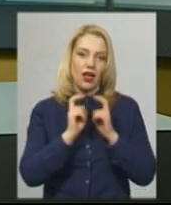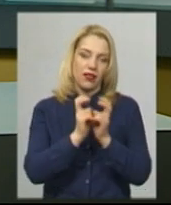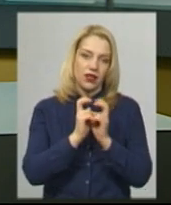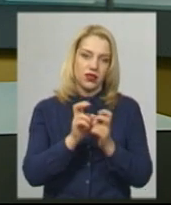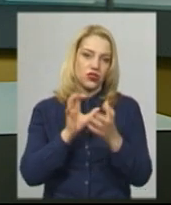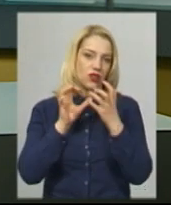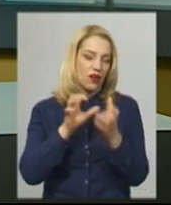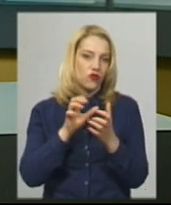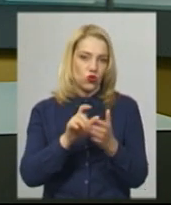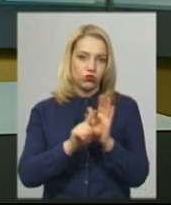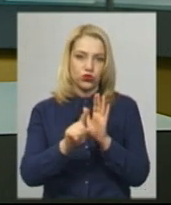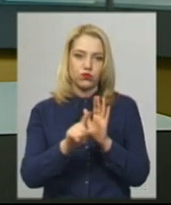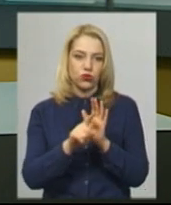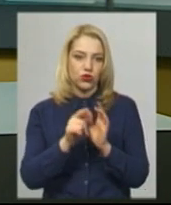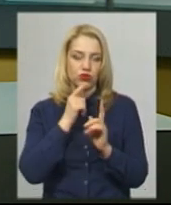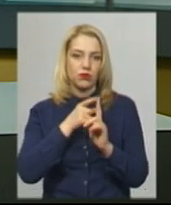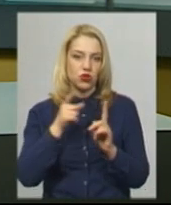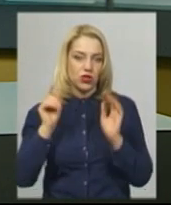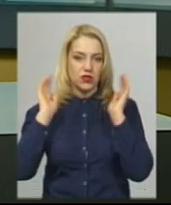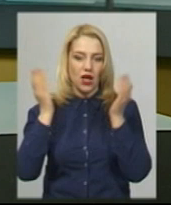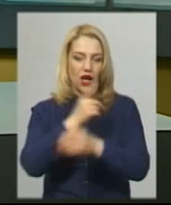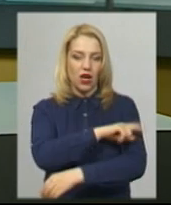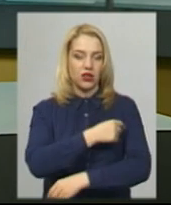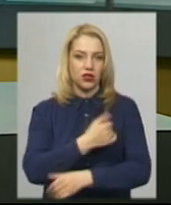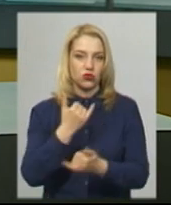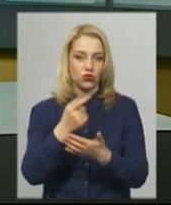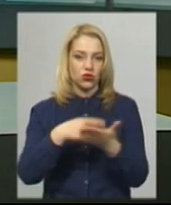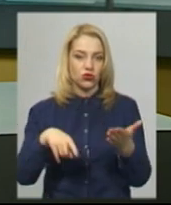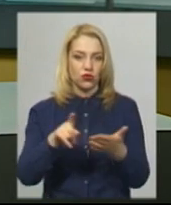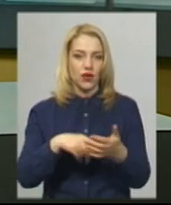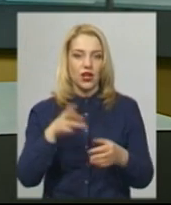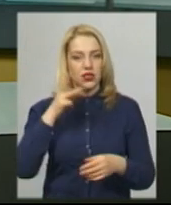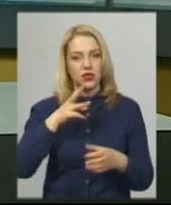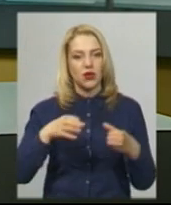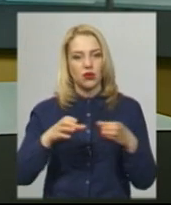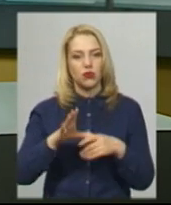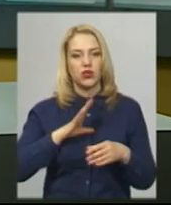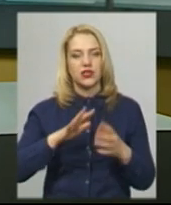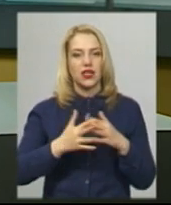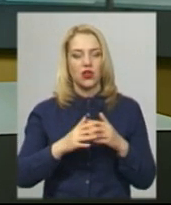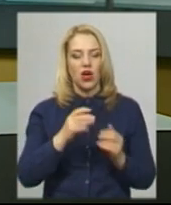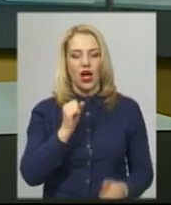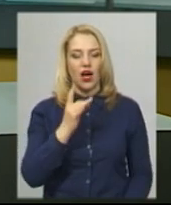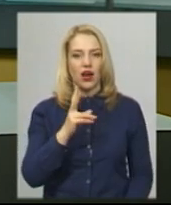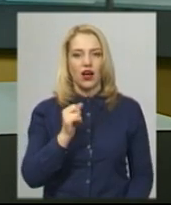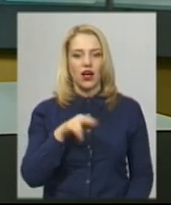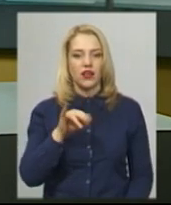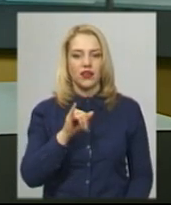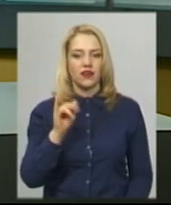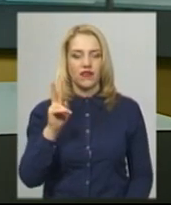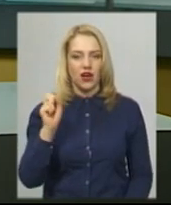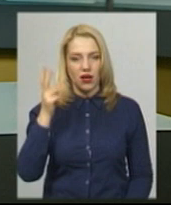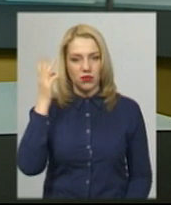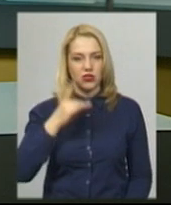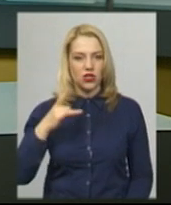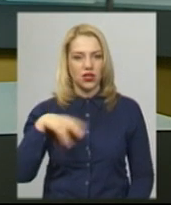автобусне сполучення на час карантину скасували. Сьогодні наша знімальна група побувала у селі Аркадіївці Хмельницького району на дачі